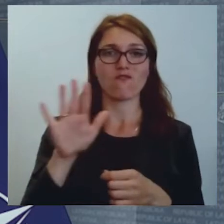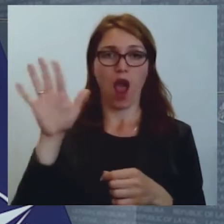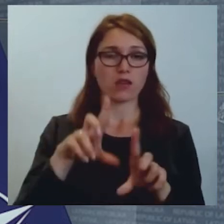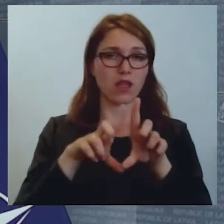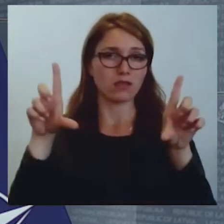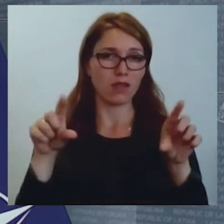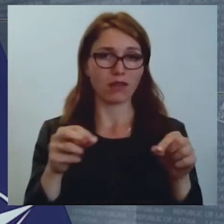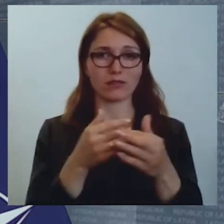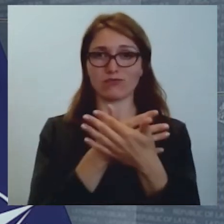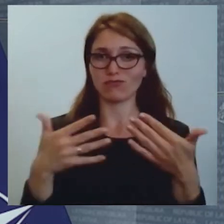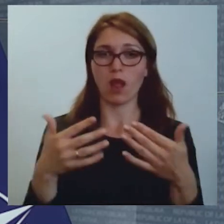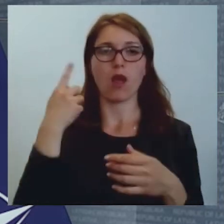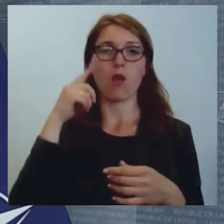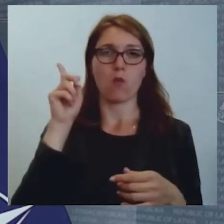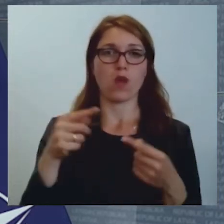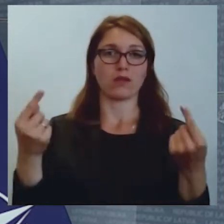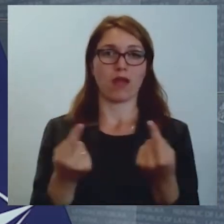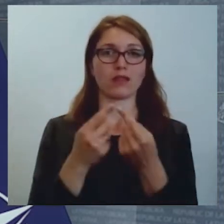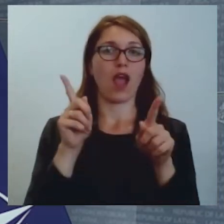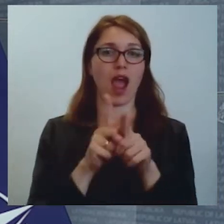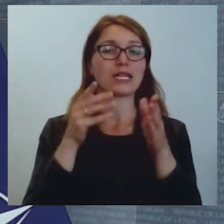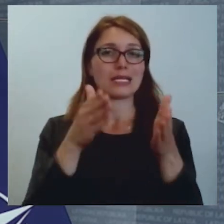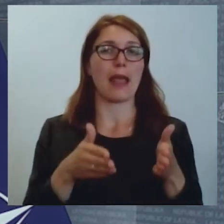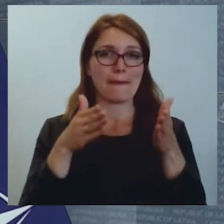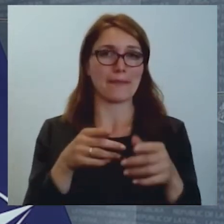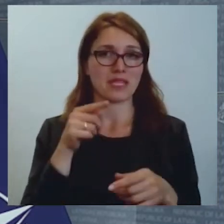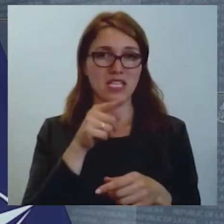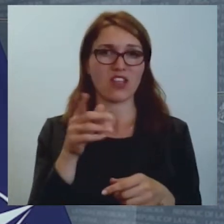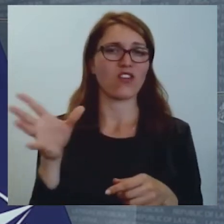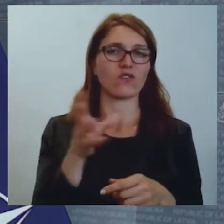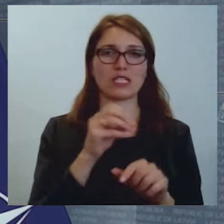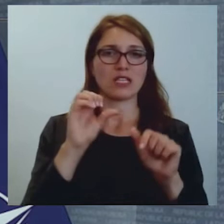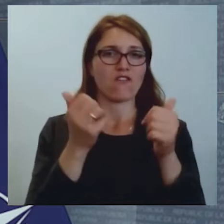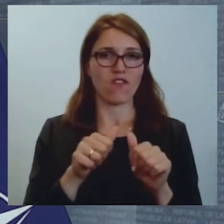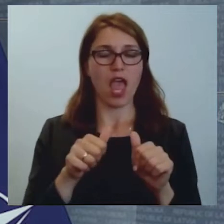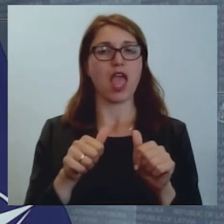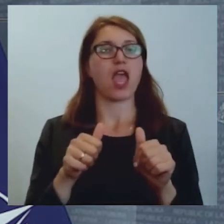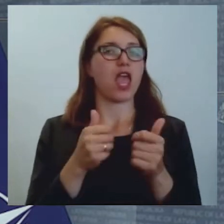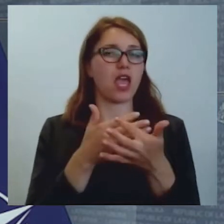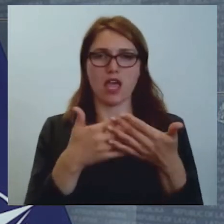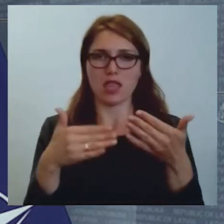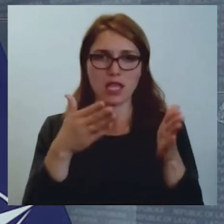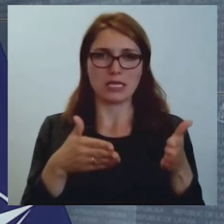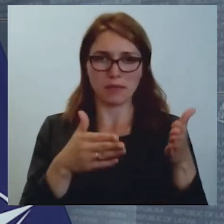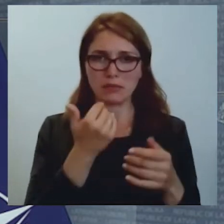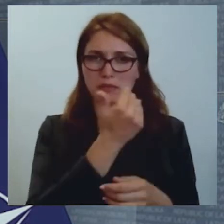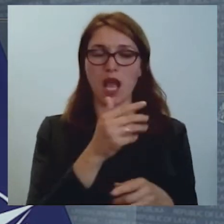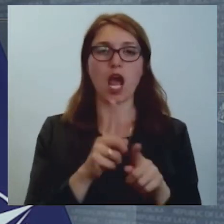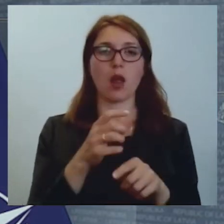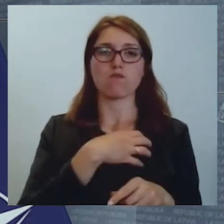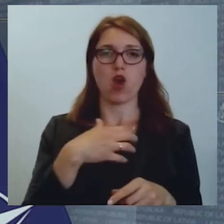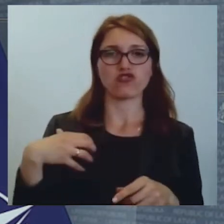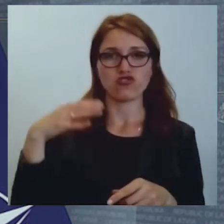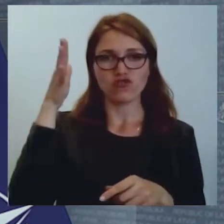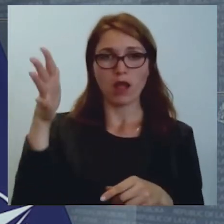institūcijas. Protams, ka tas attieksies arī uz slimnīcām visu veidu un formu, gan pašvaldības, gan valsts,